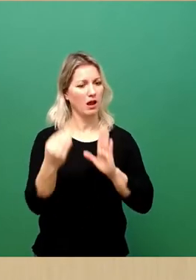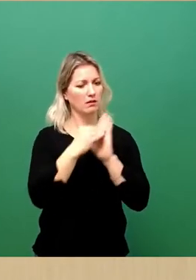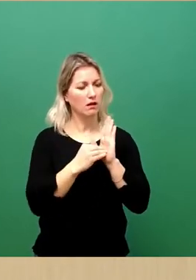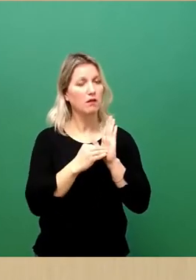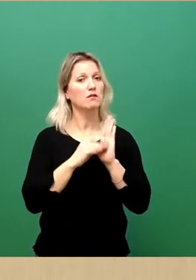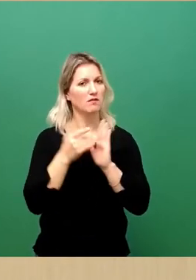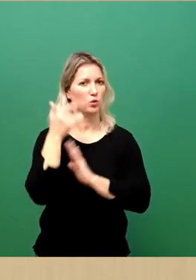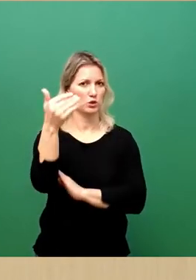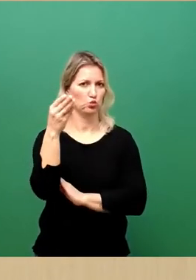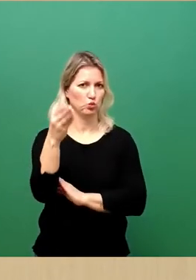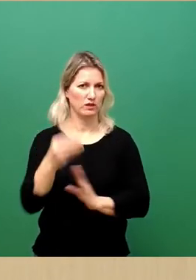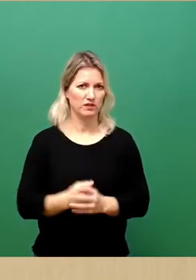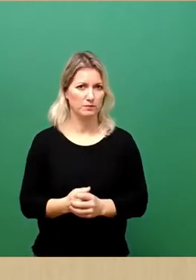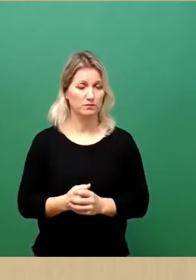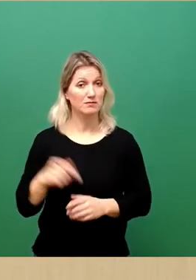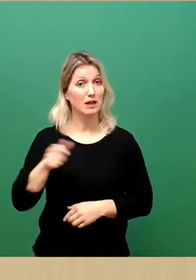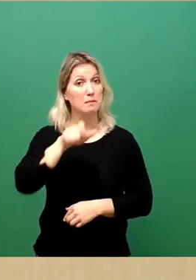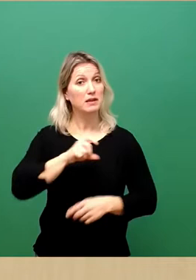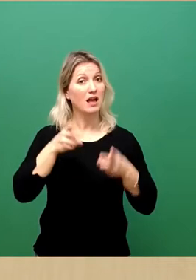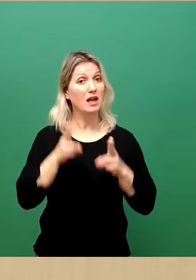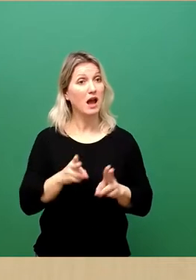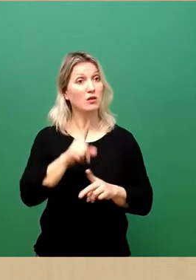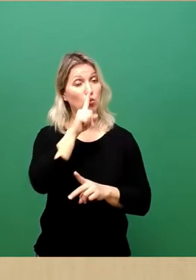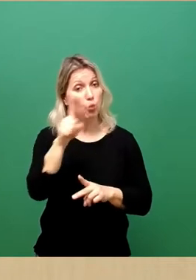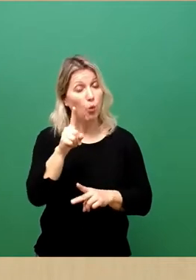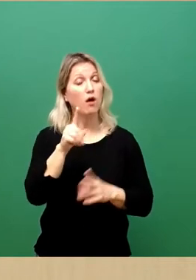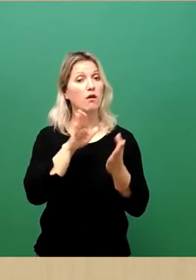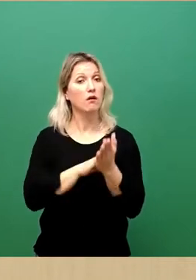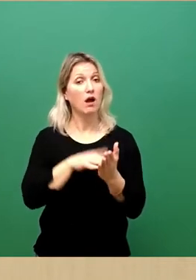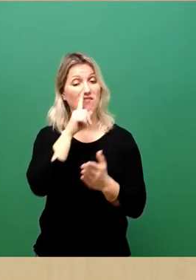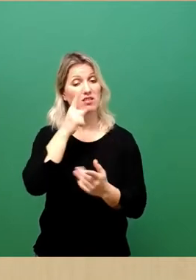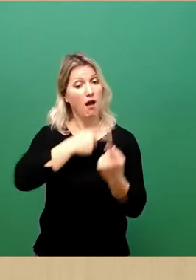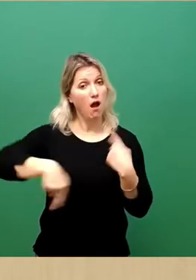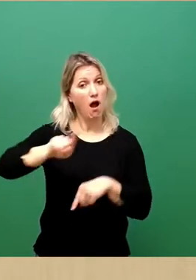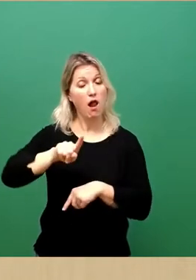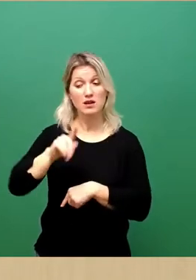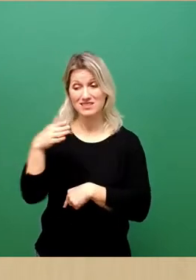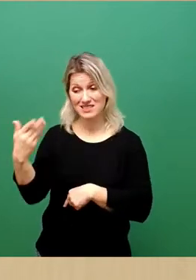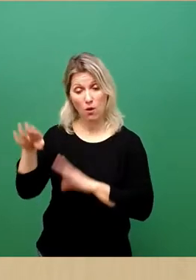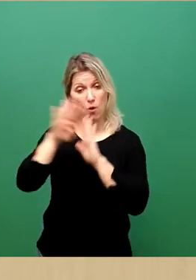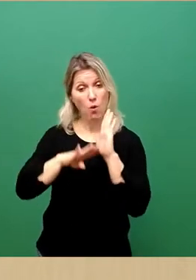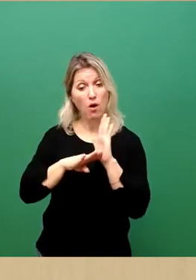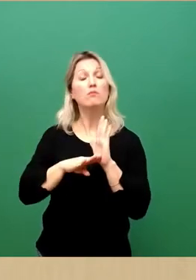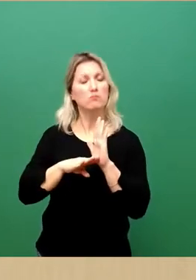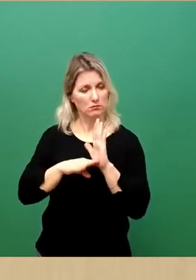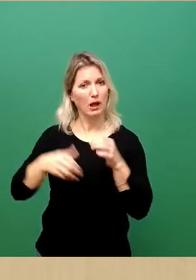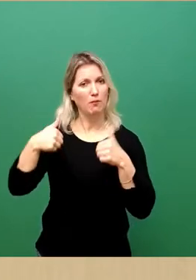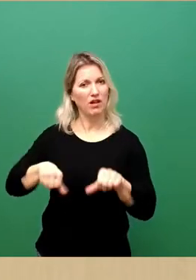Menschenrechte wirken nur, wenn wir alle uns verpflichten, auch für sie einzustehen,